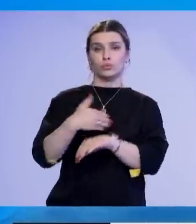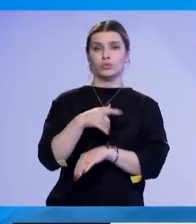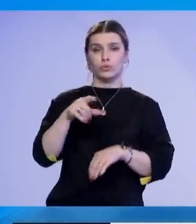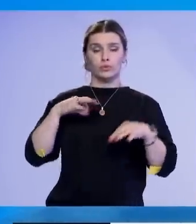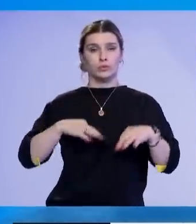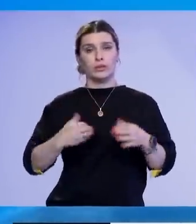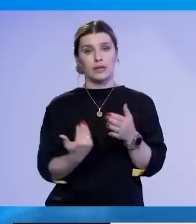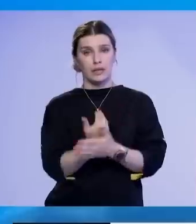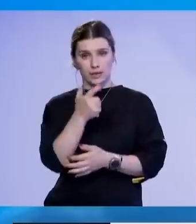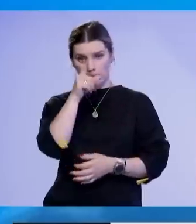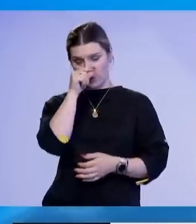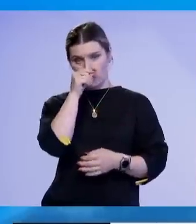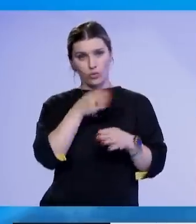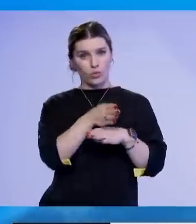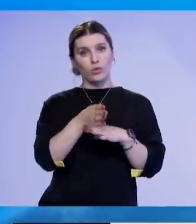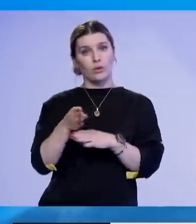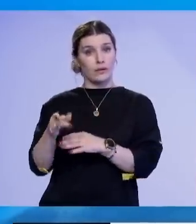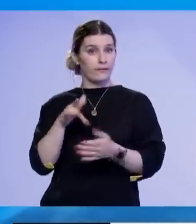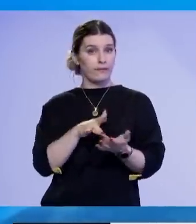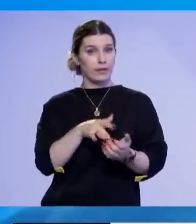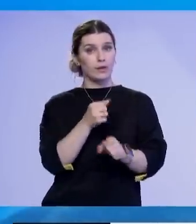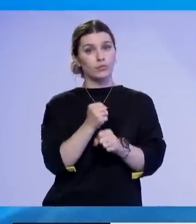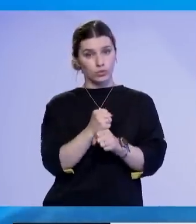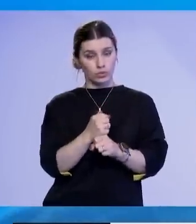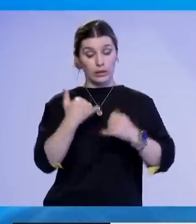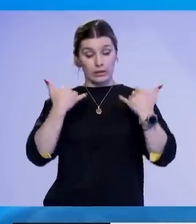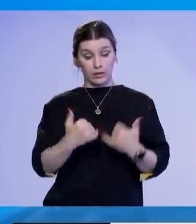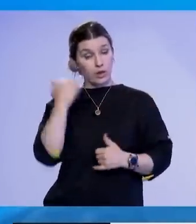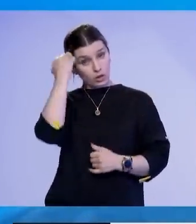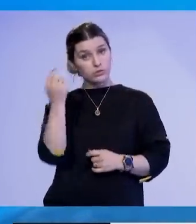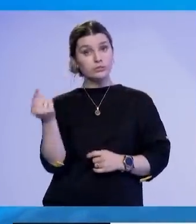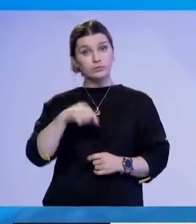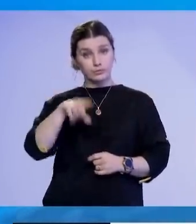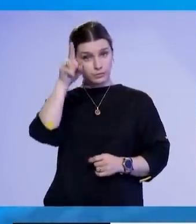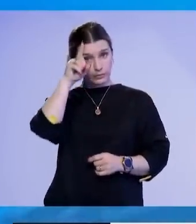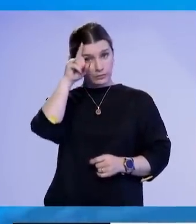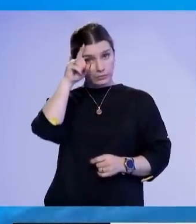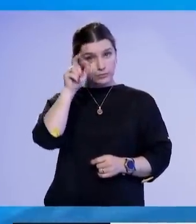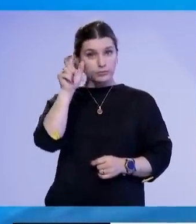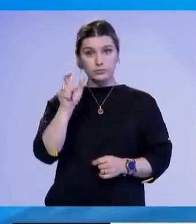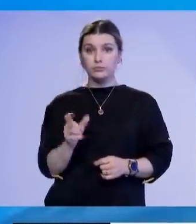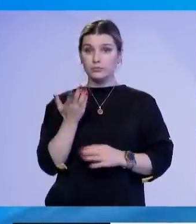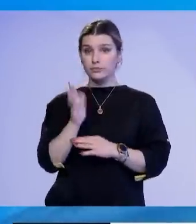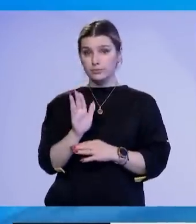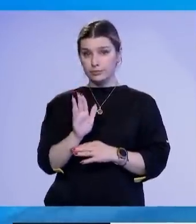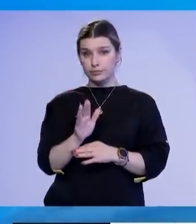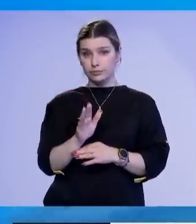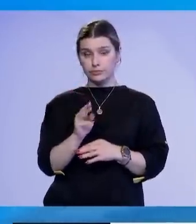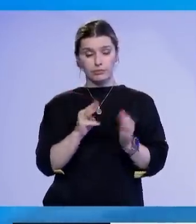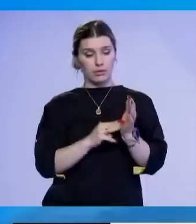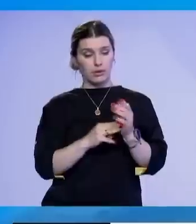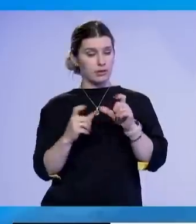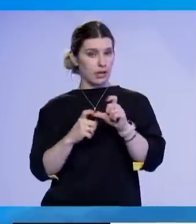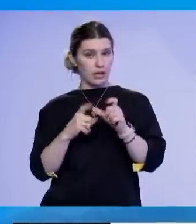komunave në objektet komunale në veri, në Kosovë ka ardhur emisari Gjerman Manuel Sarazin. A i është takuar me